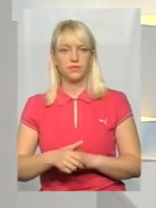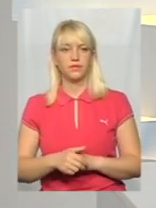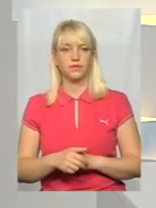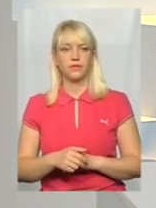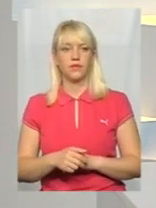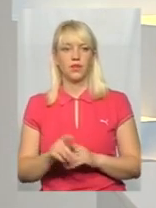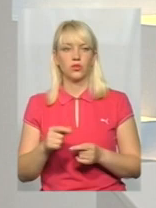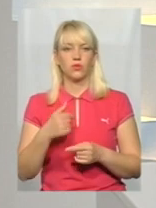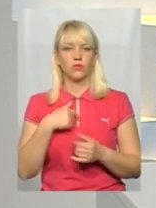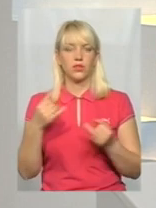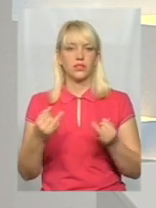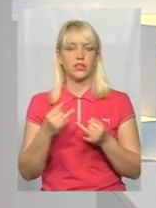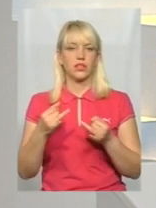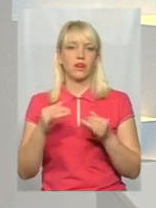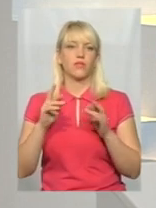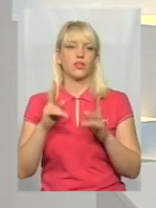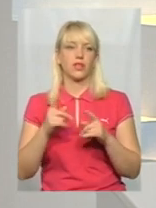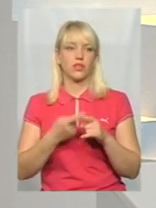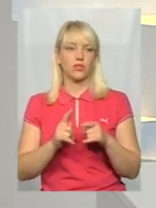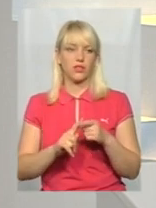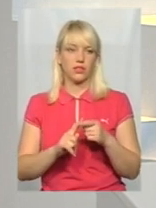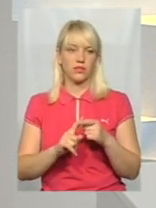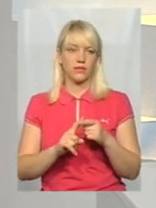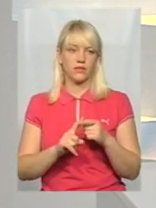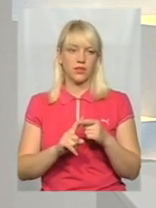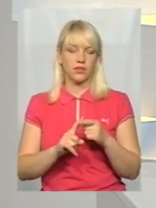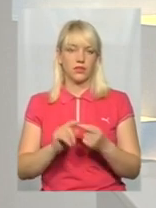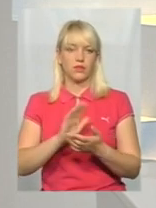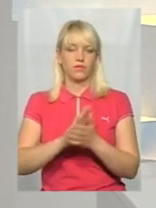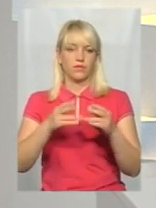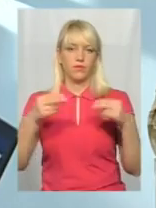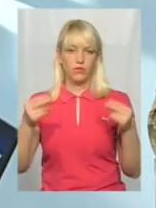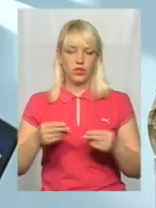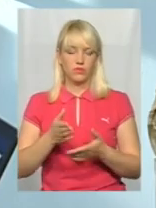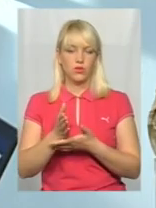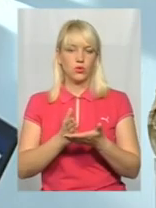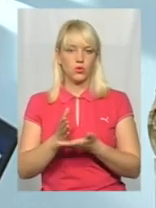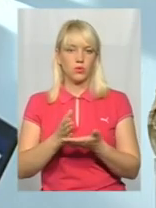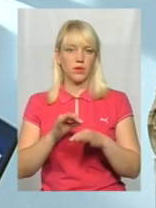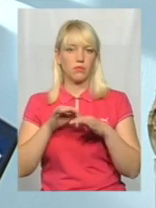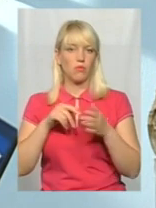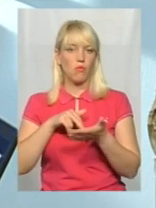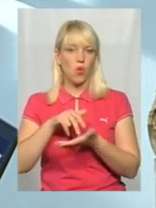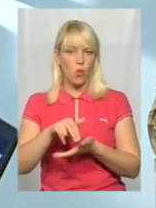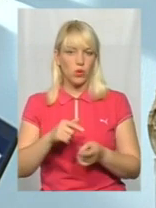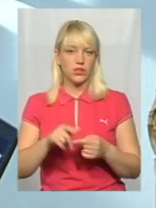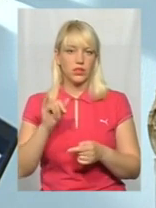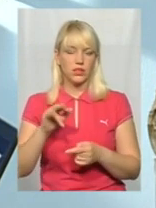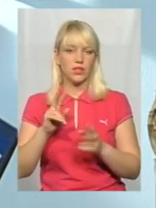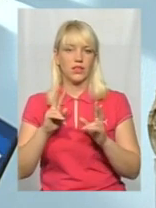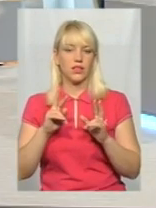Тому мені цікаво, як взагалі оцей контракт на службу проходить і чи для того,